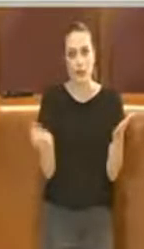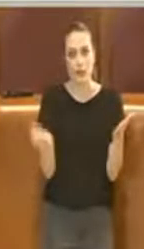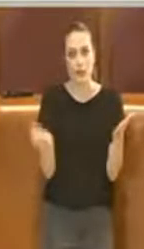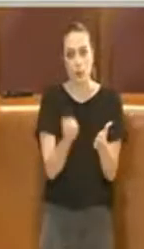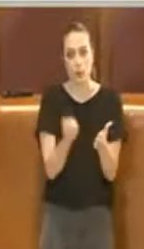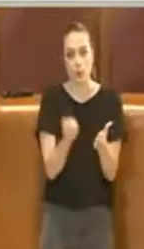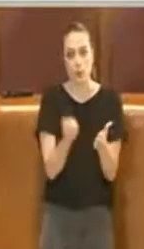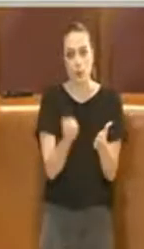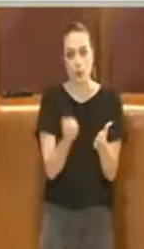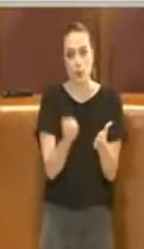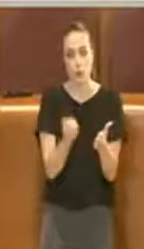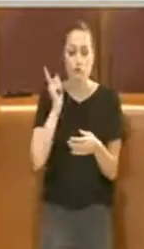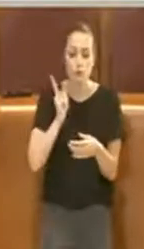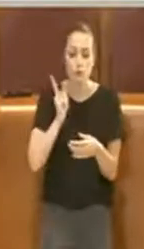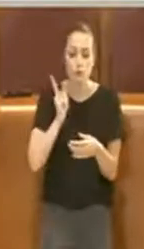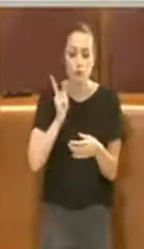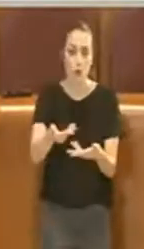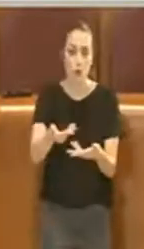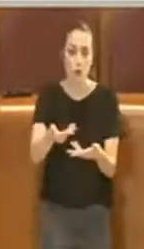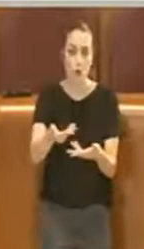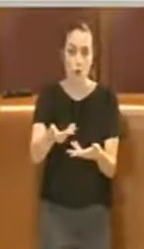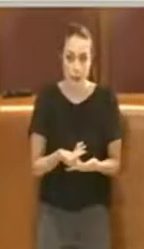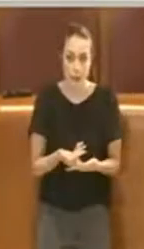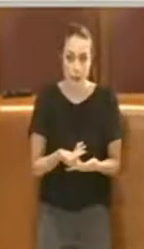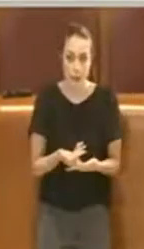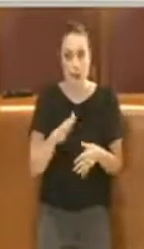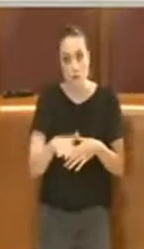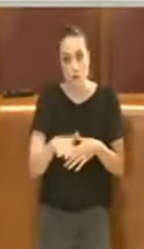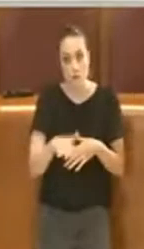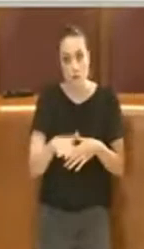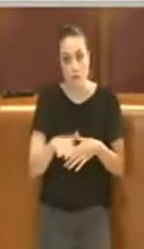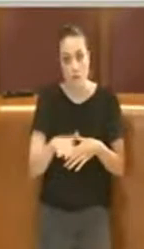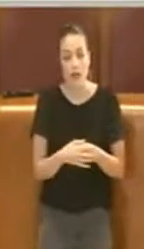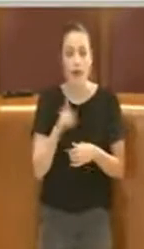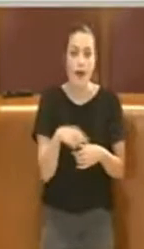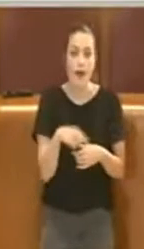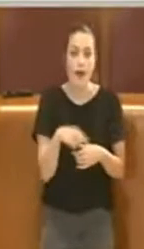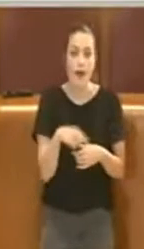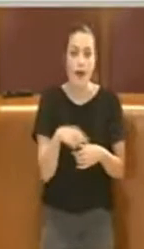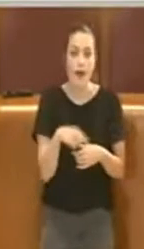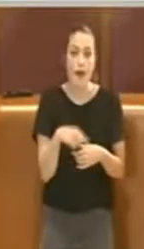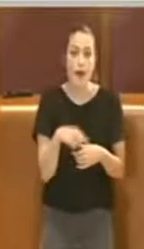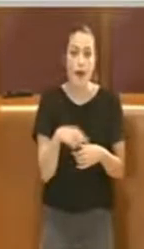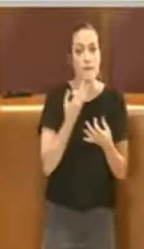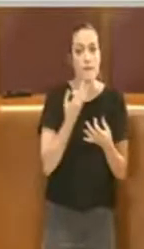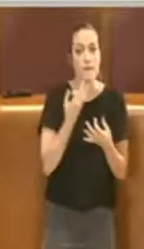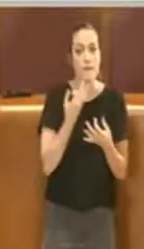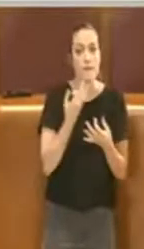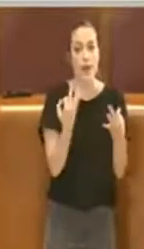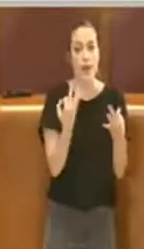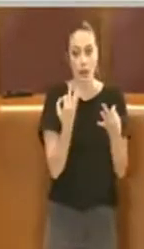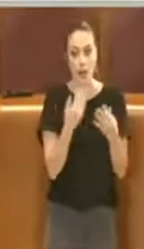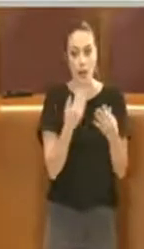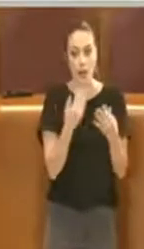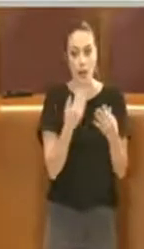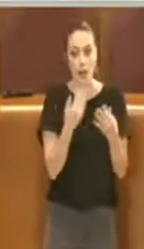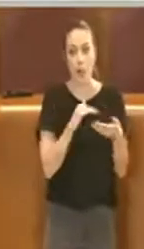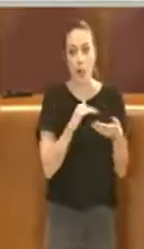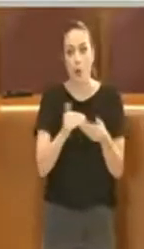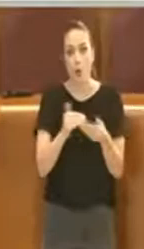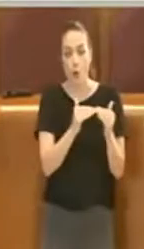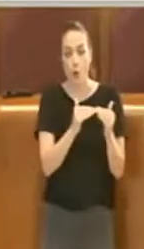Ci vuole ospitalità, forse, e senso del bene comune. Noi crediamo